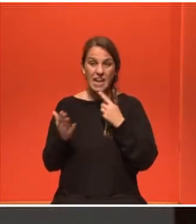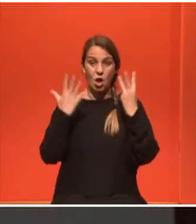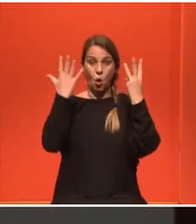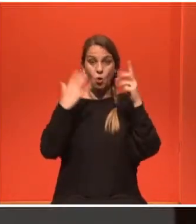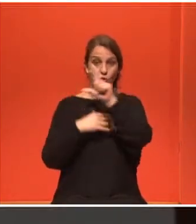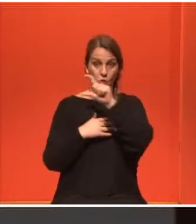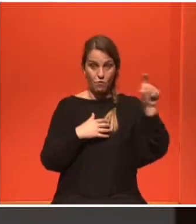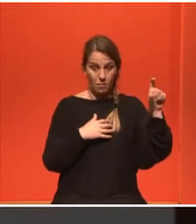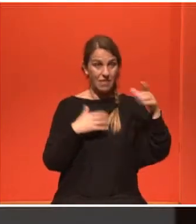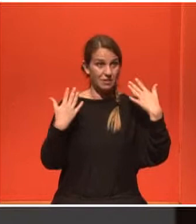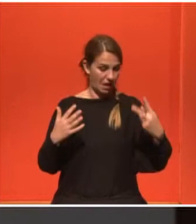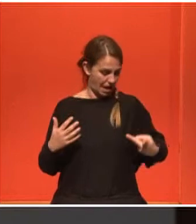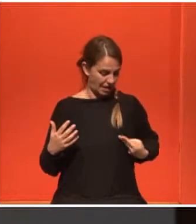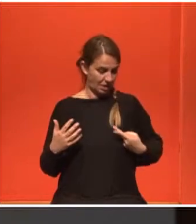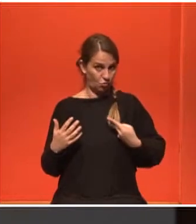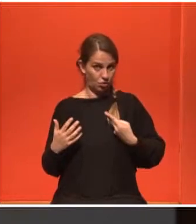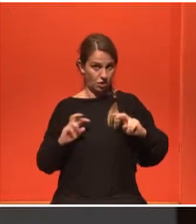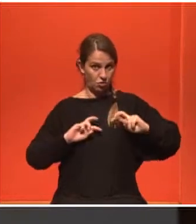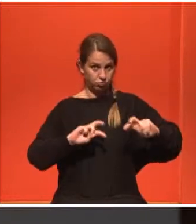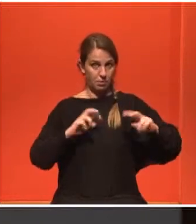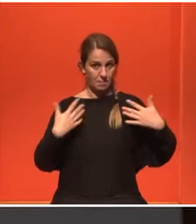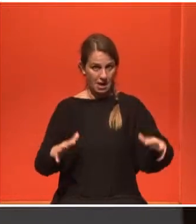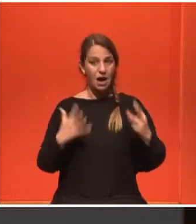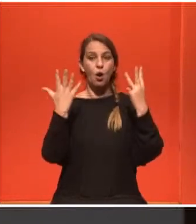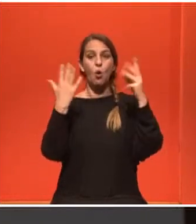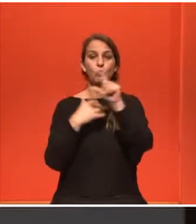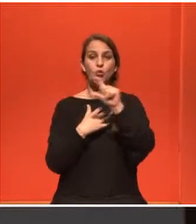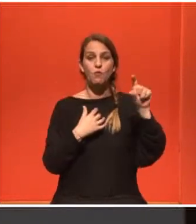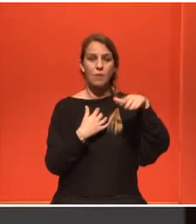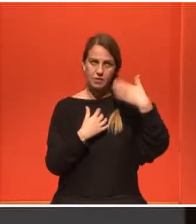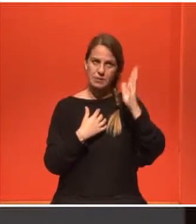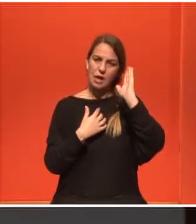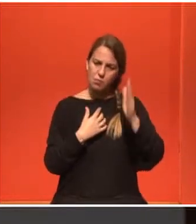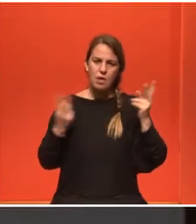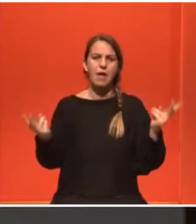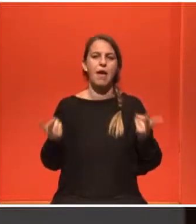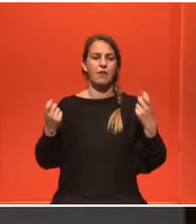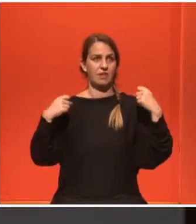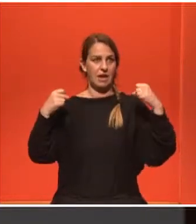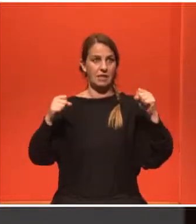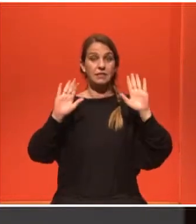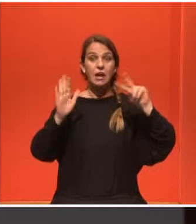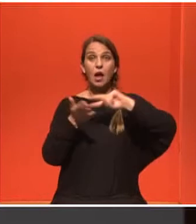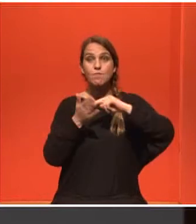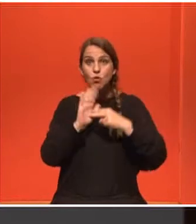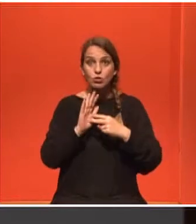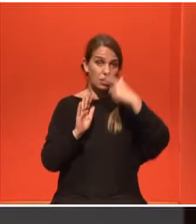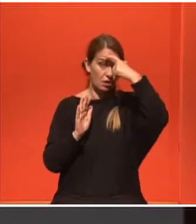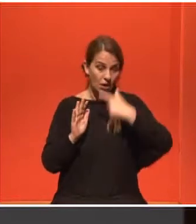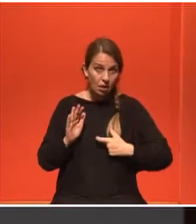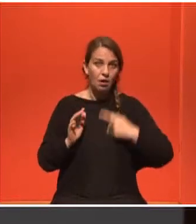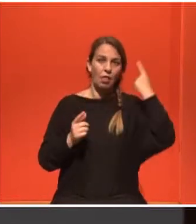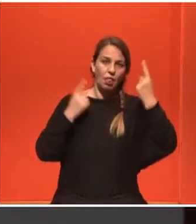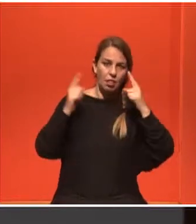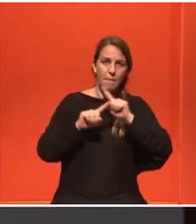δυνατότητα να ξεκινήσει ήπια άσκηση. Εφόσον βέβαια δεν υπάρχουν συμπτώματα πόνου, ζαλάδες από τη χημιοθεραπεία και όλα αυτές οι